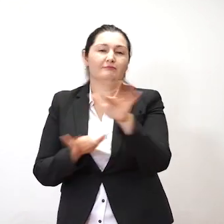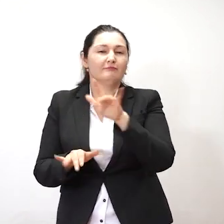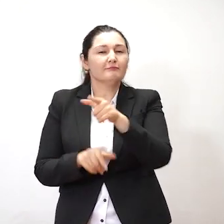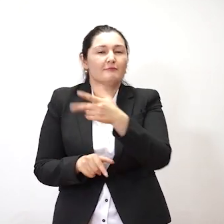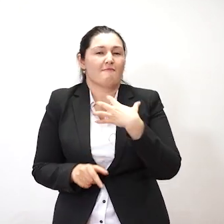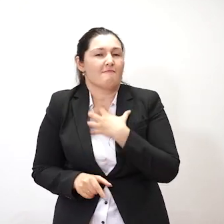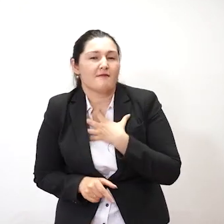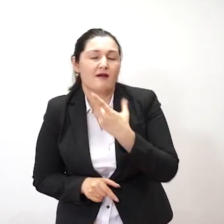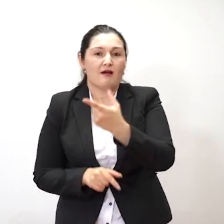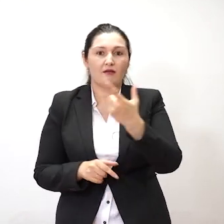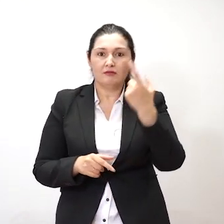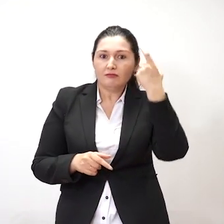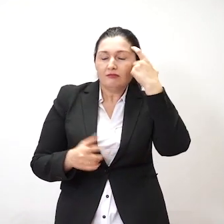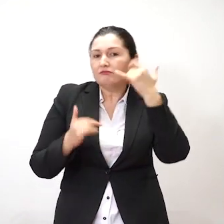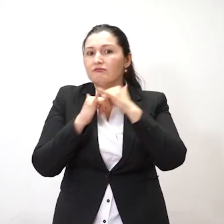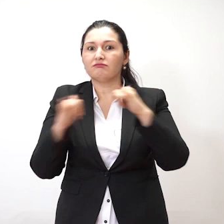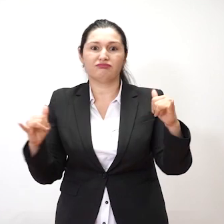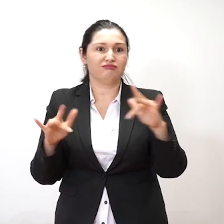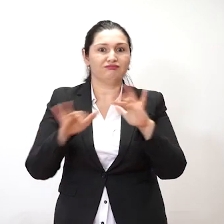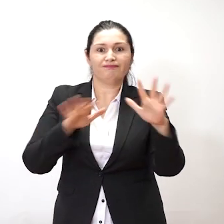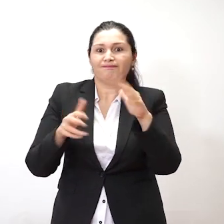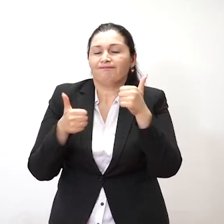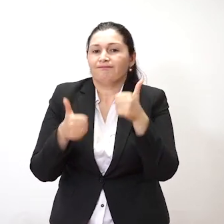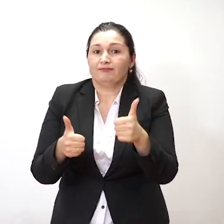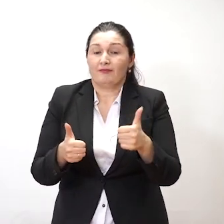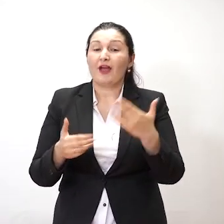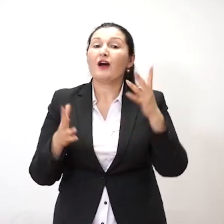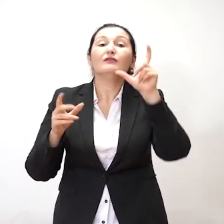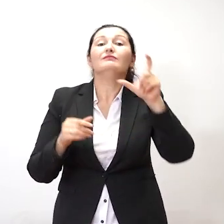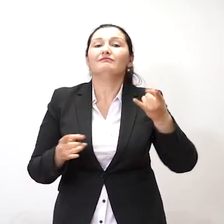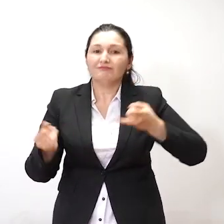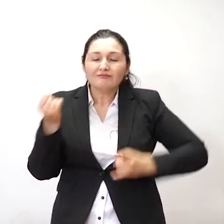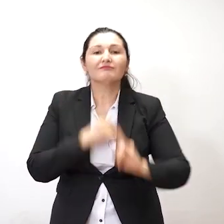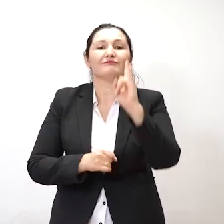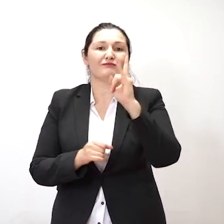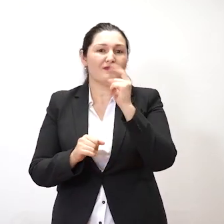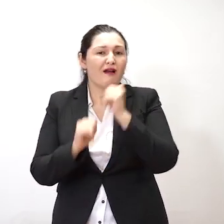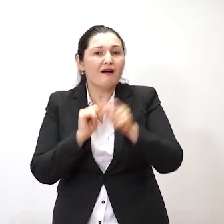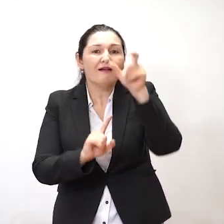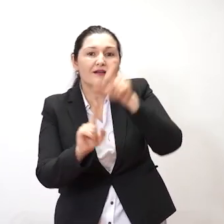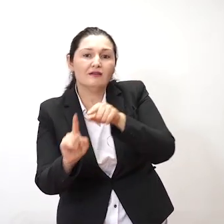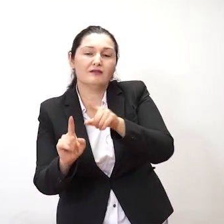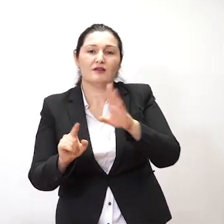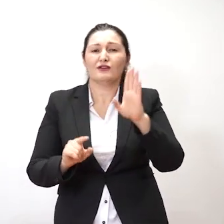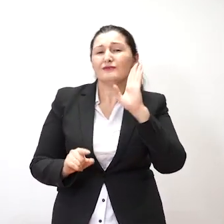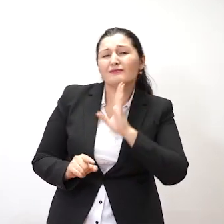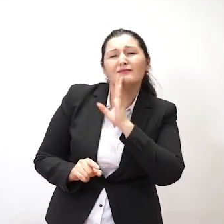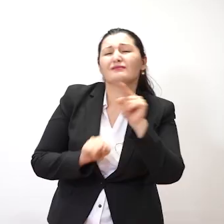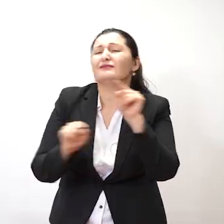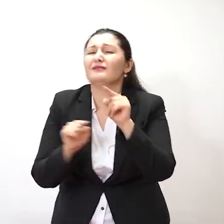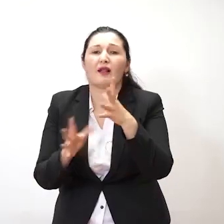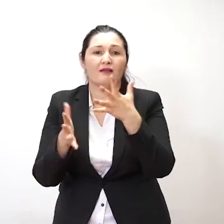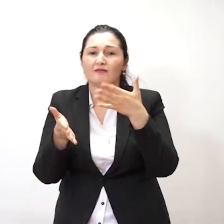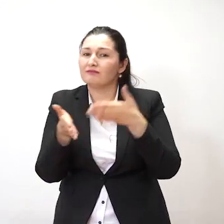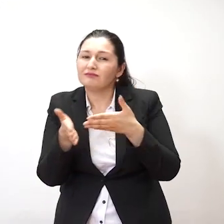تفکر و جهانبینی او دیگر میشود. نسله که با دنیا می آید برای تربیه او همون زن مشکلی